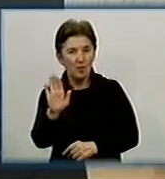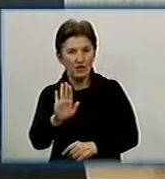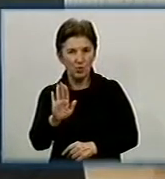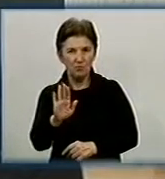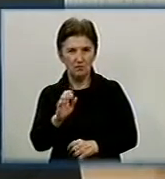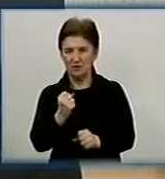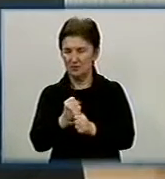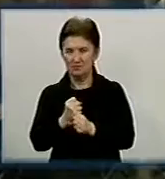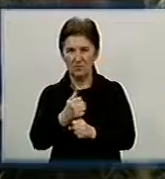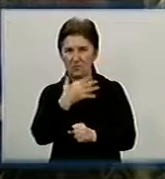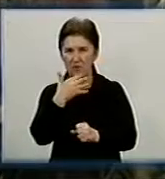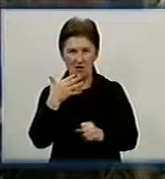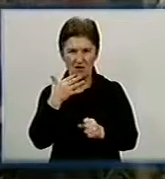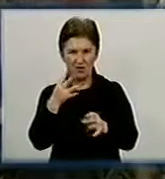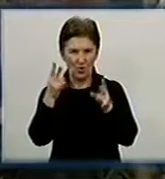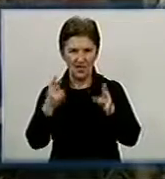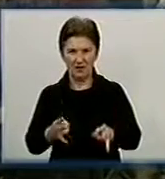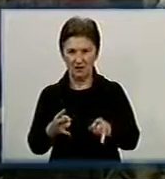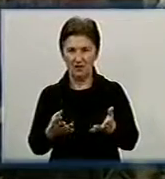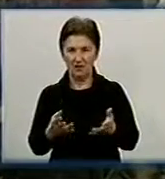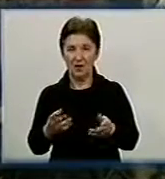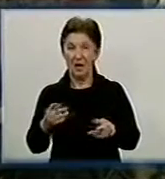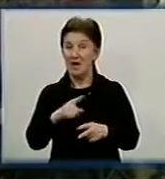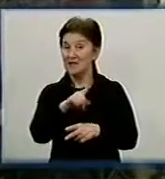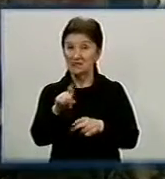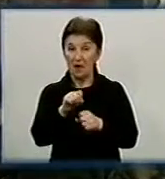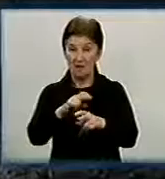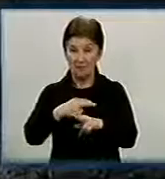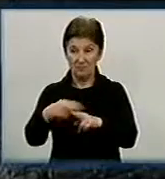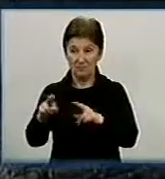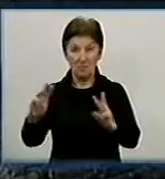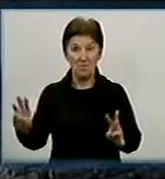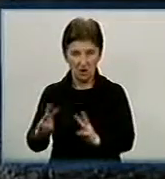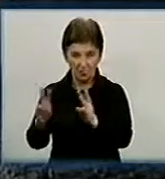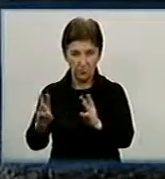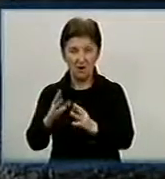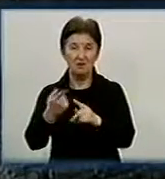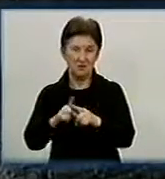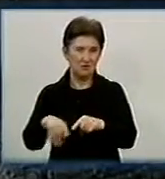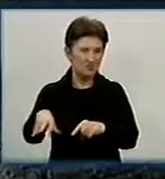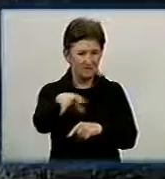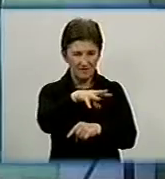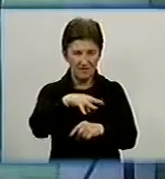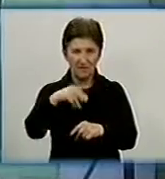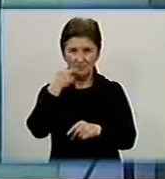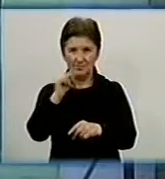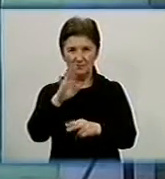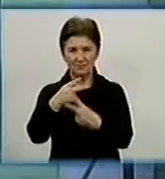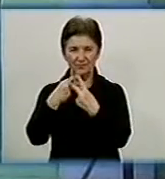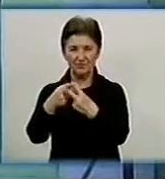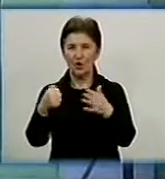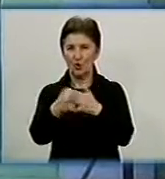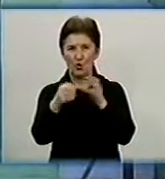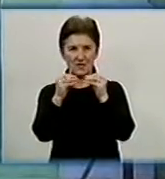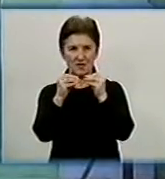наробив багато лиха. Через підпал та незаконне заволодіння майном юнаку загрожує позбавлення волі до 10 років. Ігор Токар, Микола Головко,